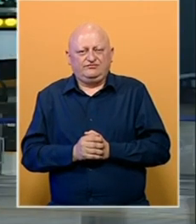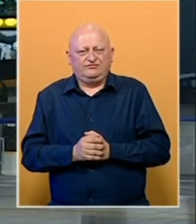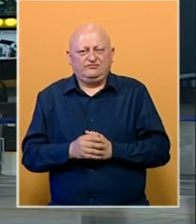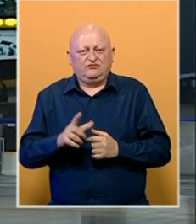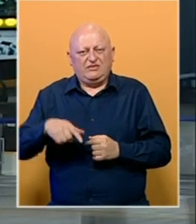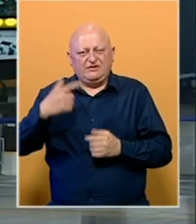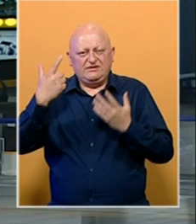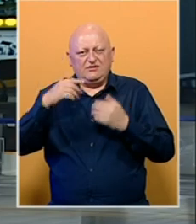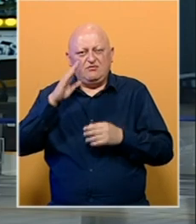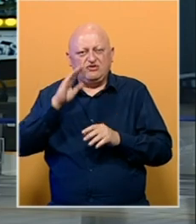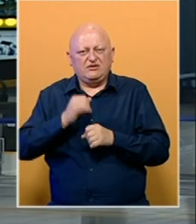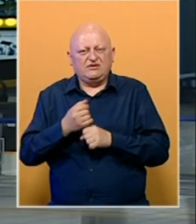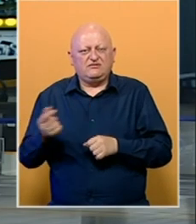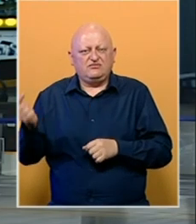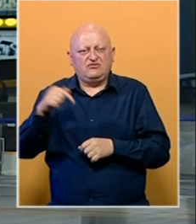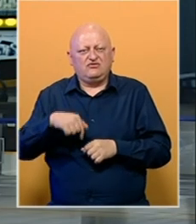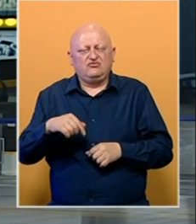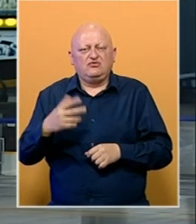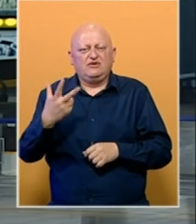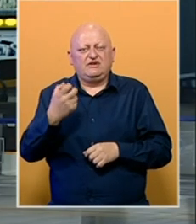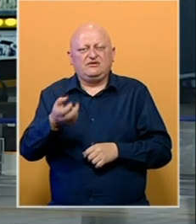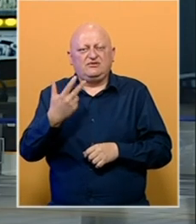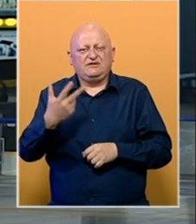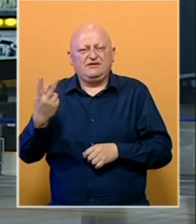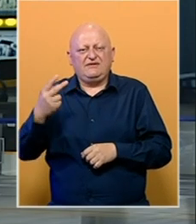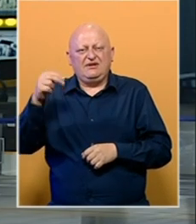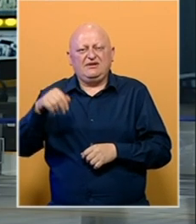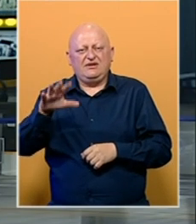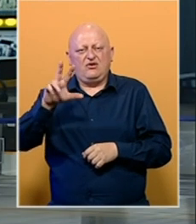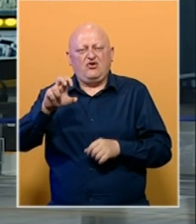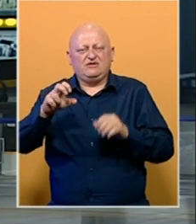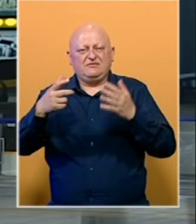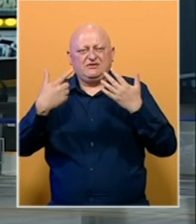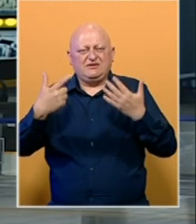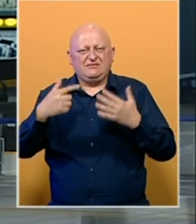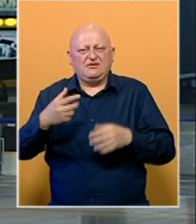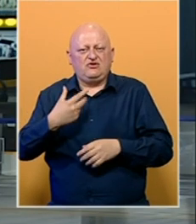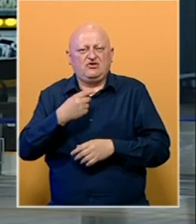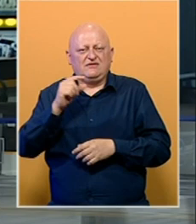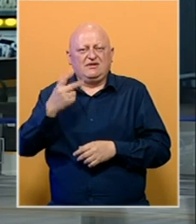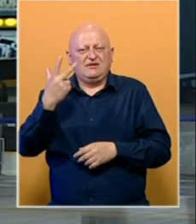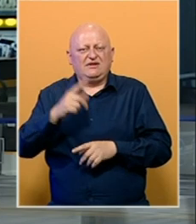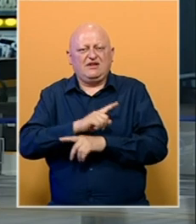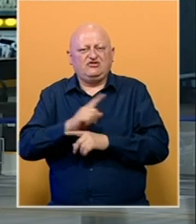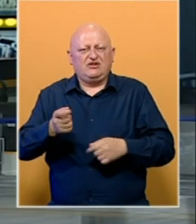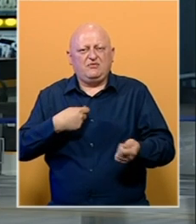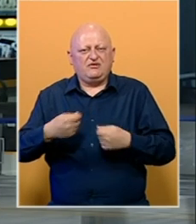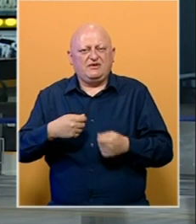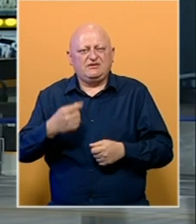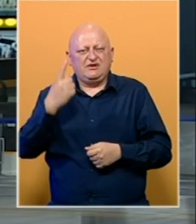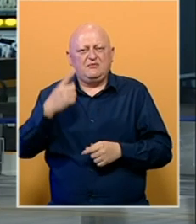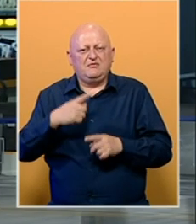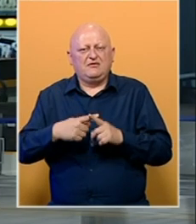U narednoj sednici će u Bosnu i Hercegovinu stići ukupno 332.870 doza vakcina, tri različita